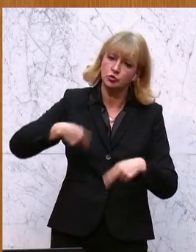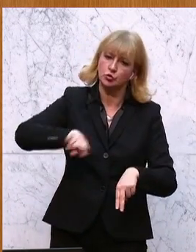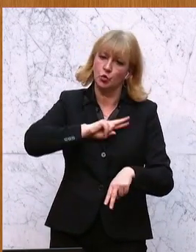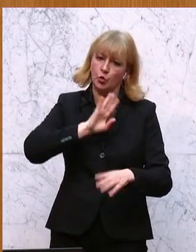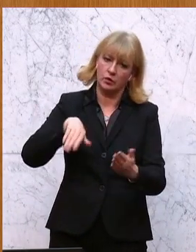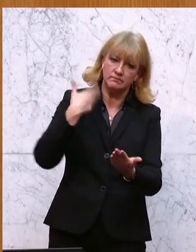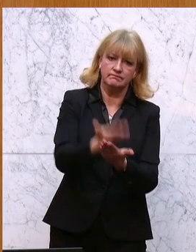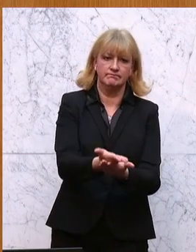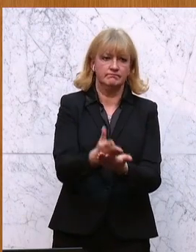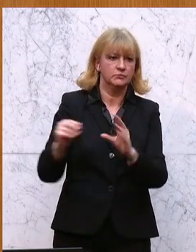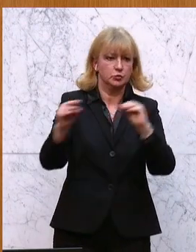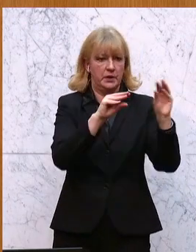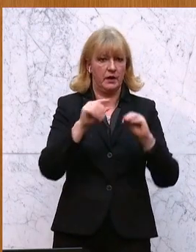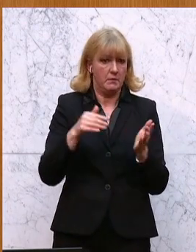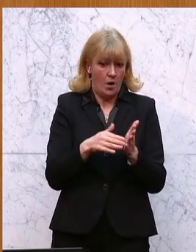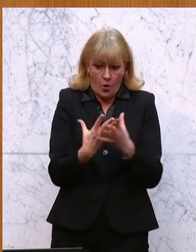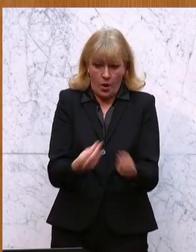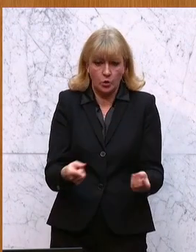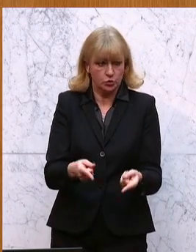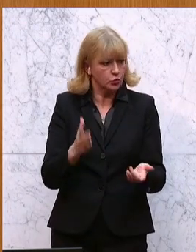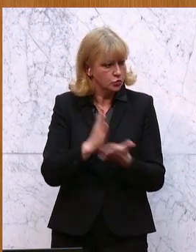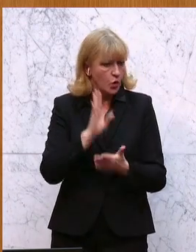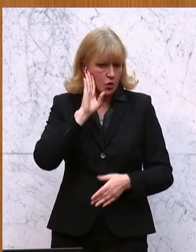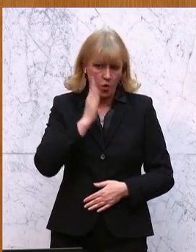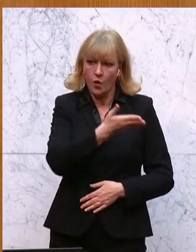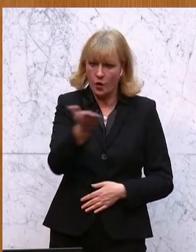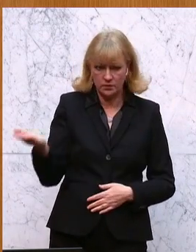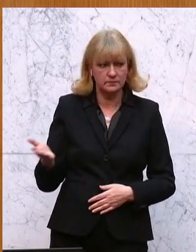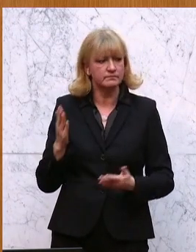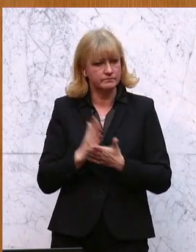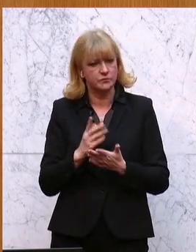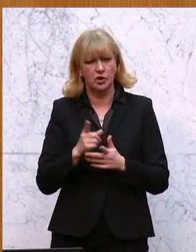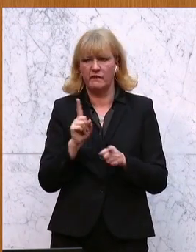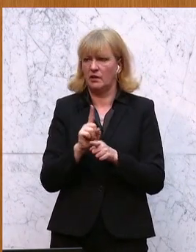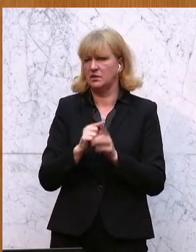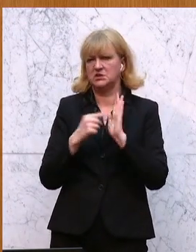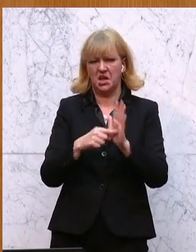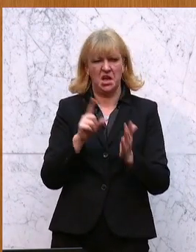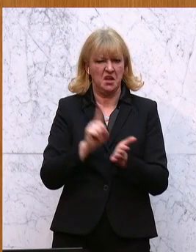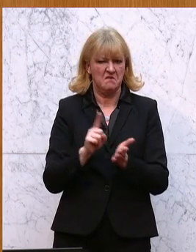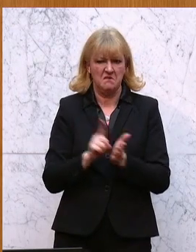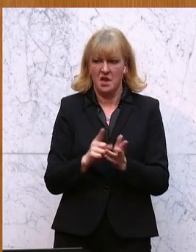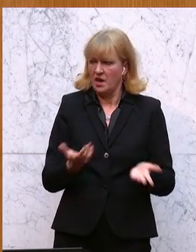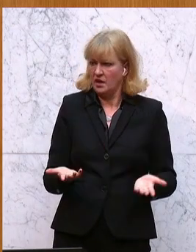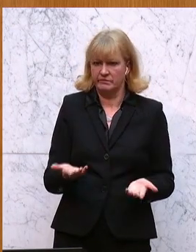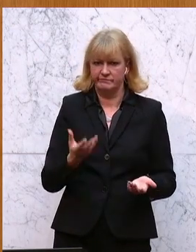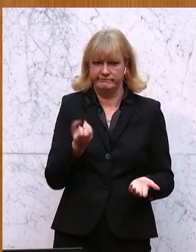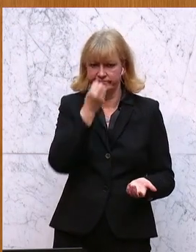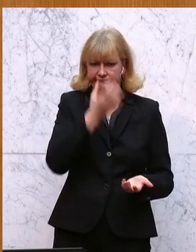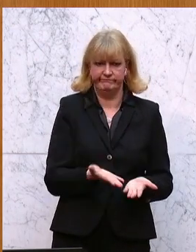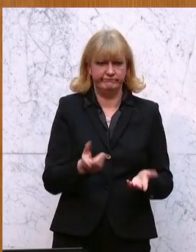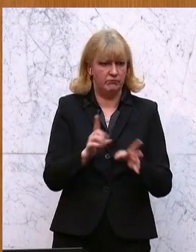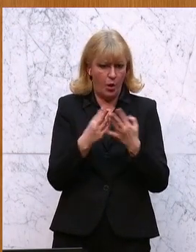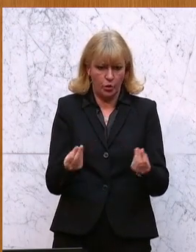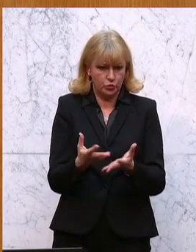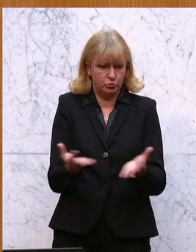wir hier eine Lösung kommen. Denn es ist wirklich, haben Sie auch schon gehört, eigentlich habe ich ein Armutszeichen, dass es hier noch keine Lösung gegeben hat. Ihr könnt